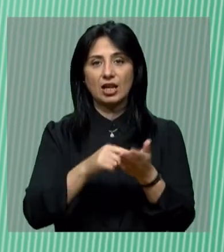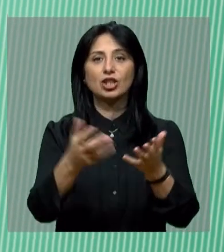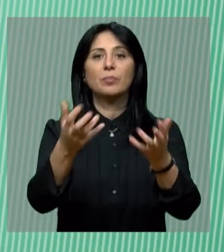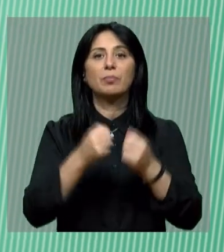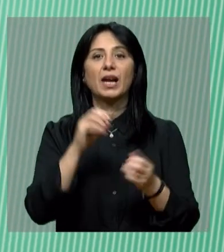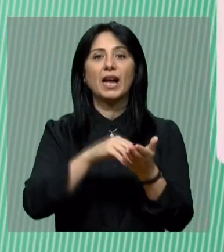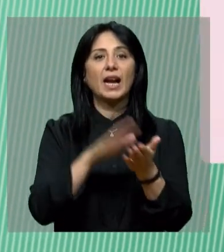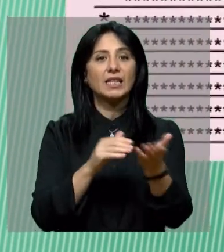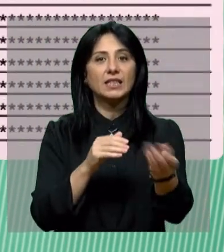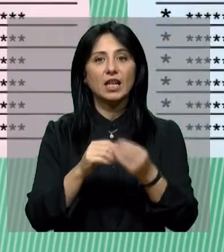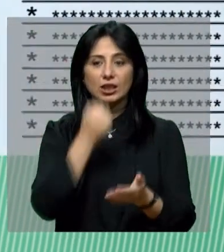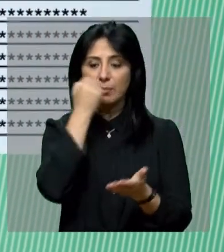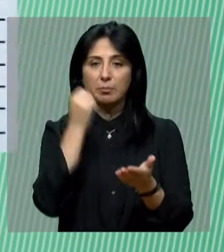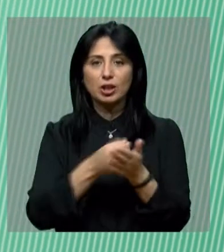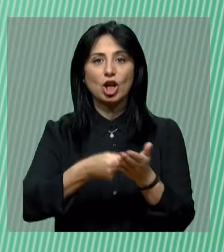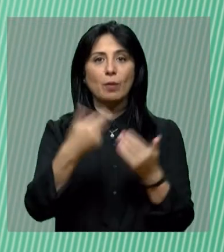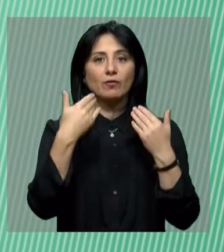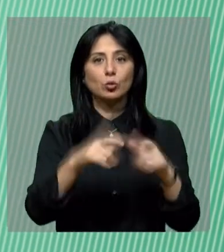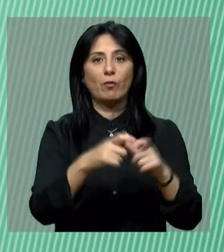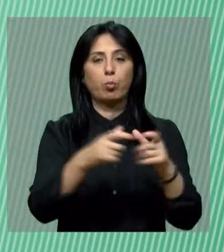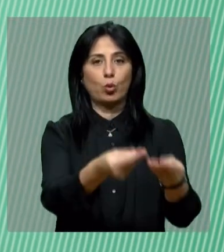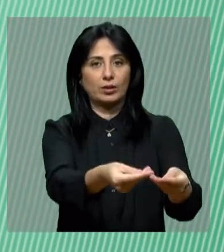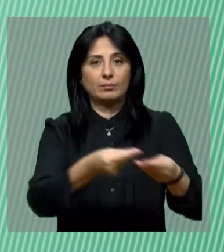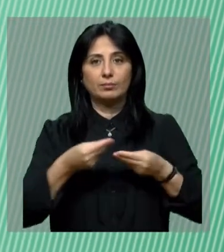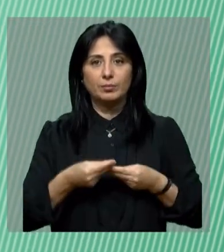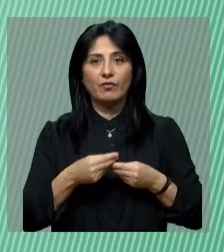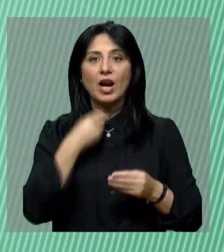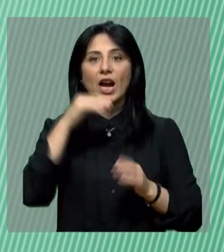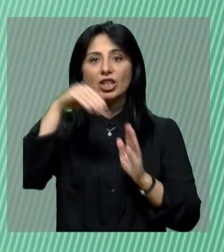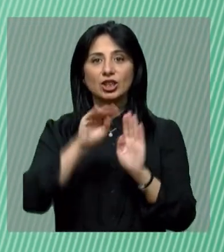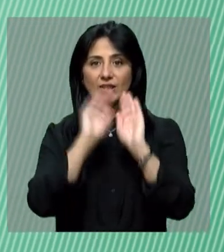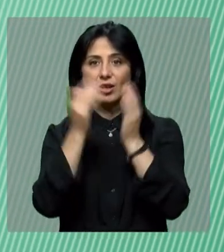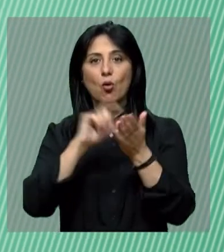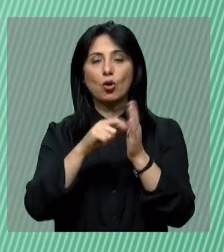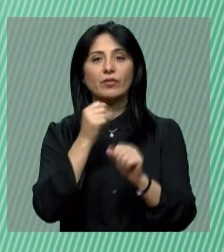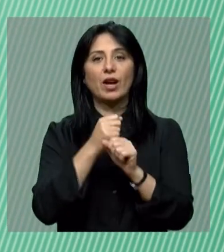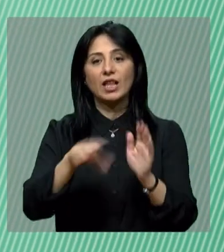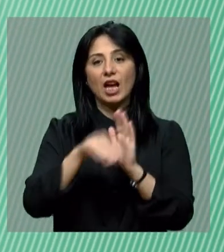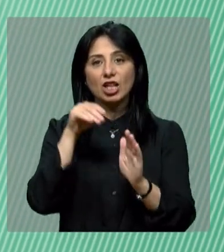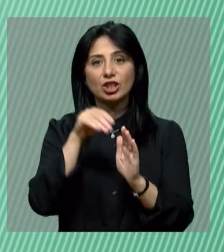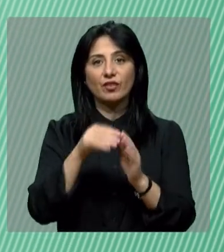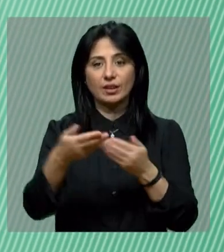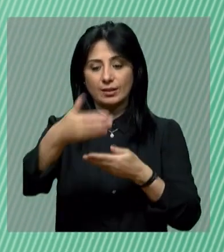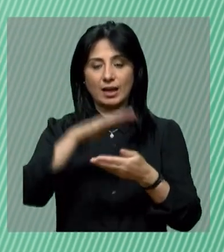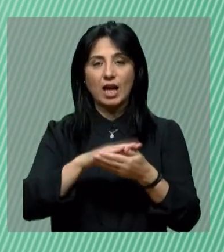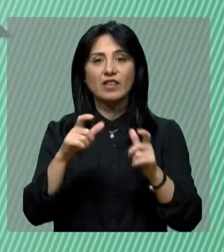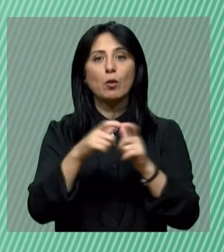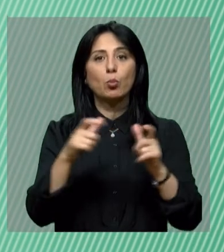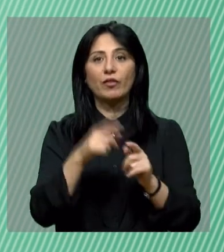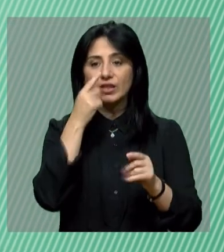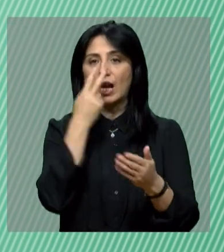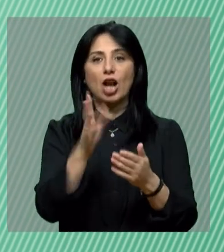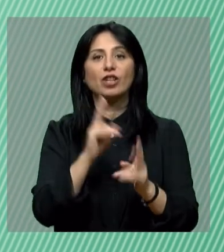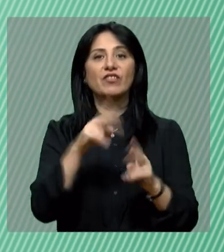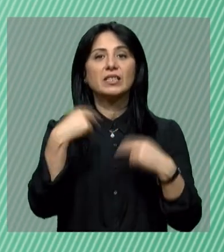գրանցողից կնիքով և ստորագրությամբ հաստատված կվիաթերթիկը։ գվիարկության խծիկում կատարեք ձեր ընտրությունը և պակեք գվիաթերթիկները այնպես, որ տեսանելի